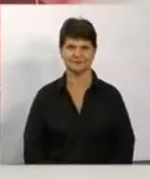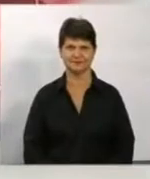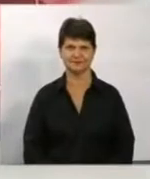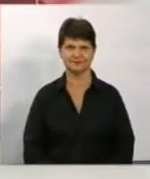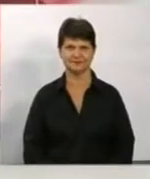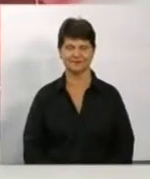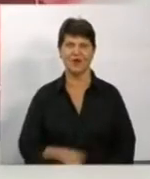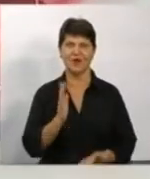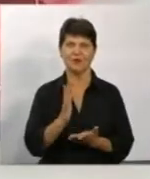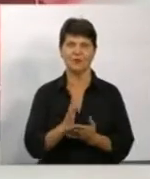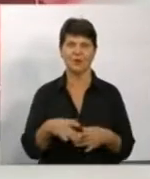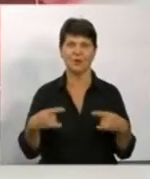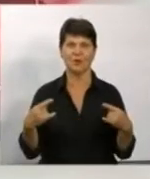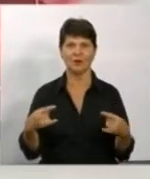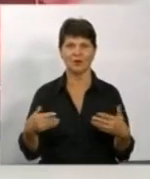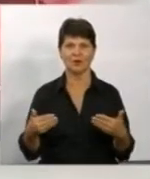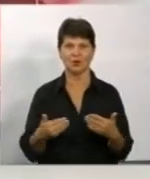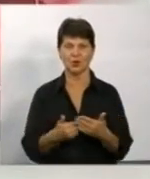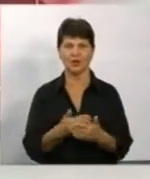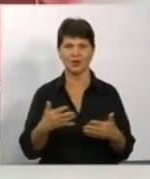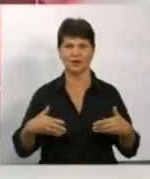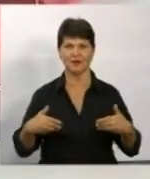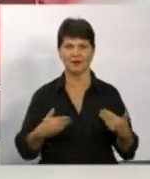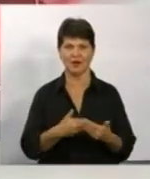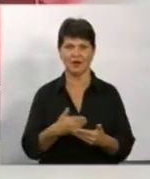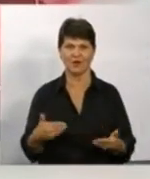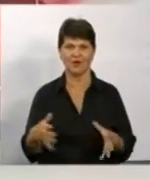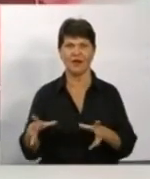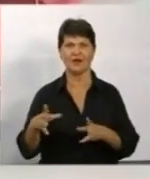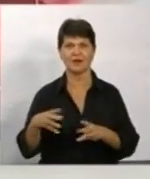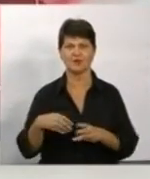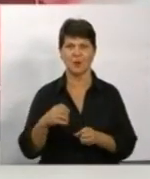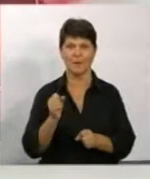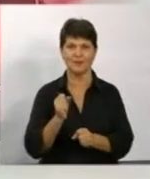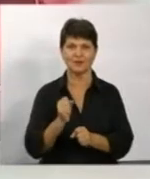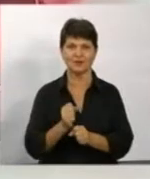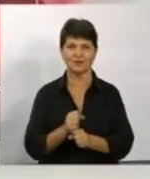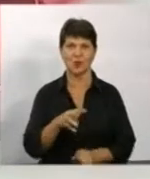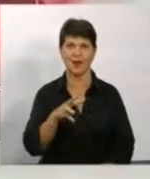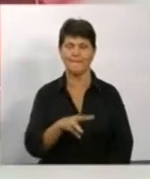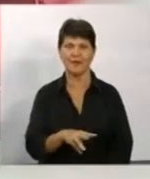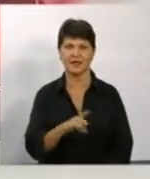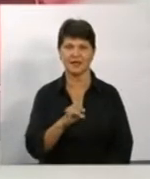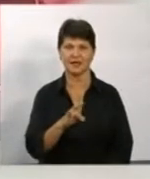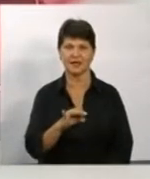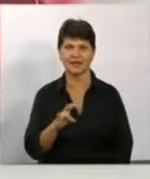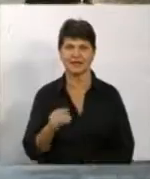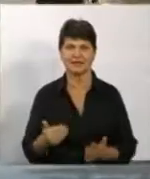В прямому ефірі новини. Вітаю вас в цій студії. Разом зі мною працює сурдоперекладач Марина Нікітіна. Сьогодні у випуску.